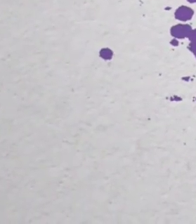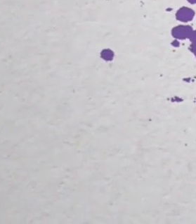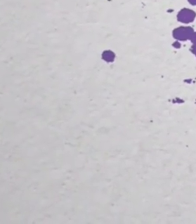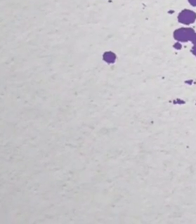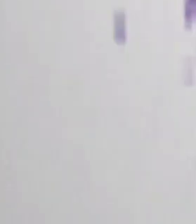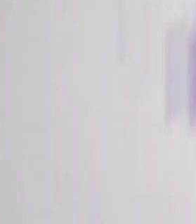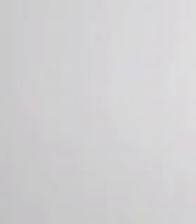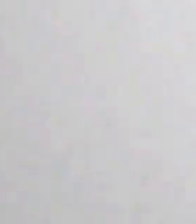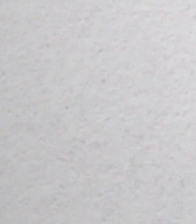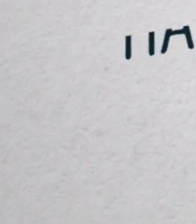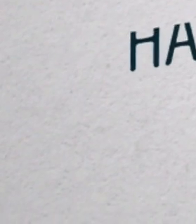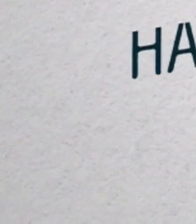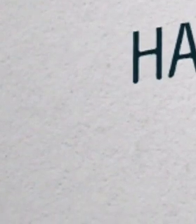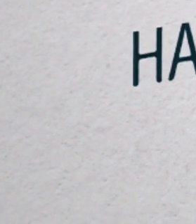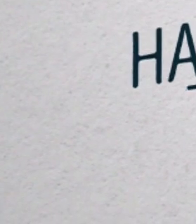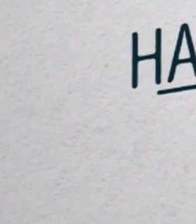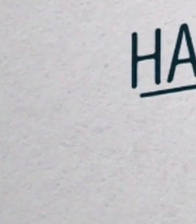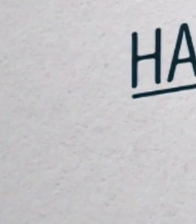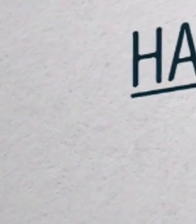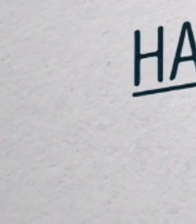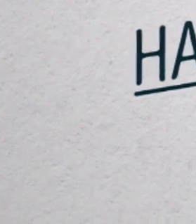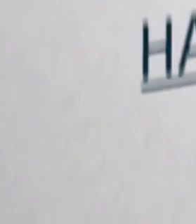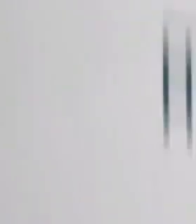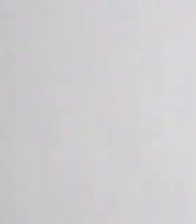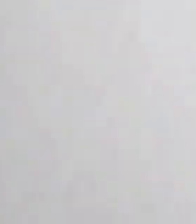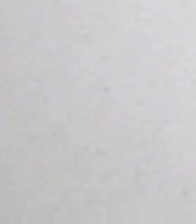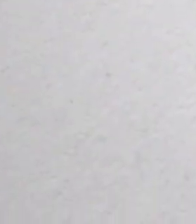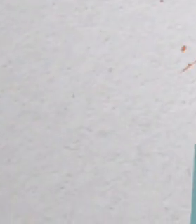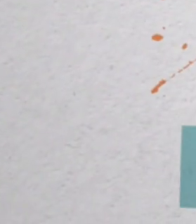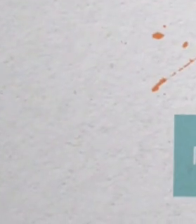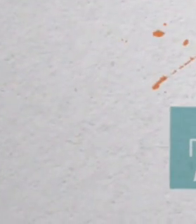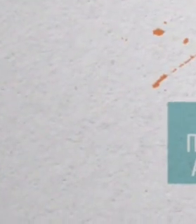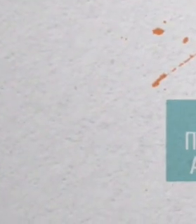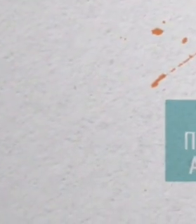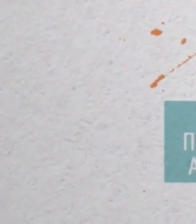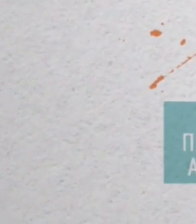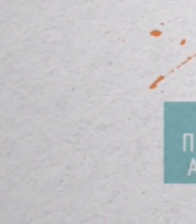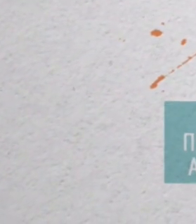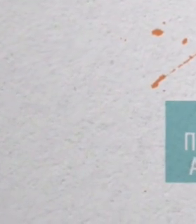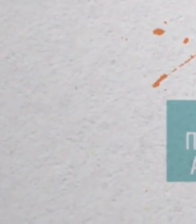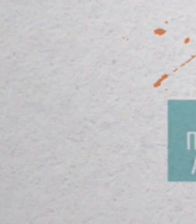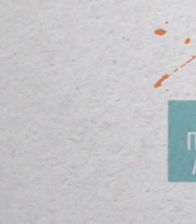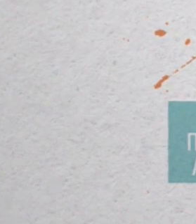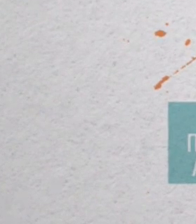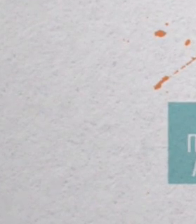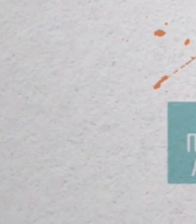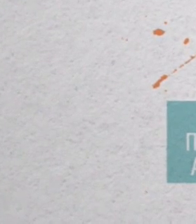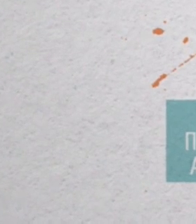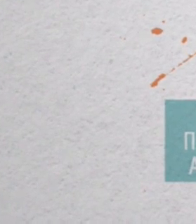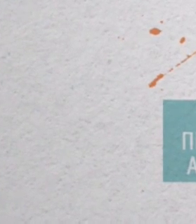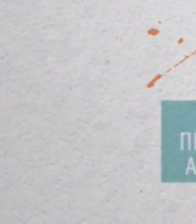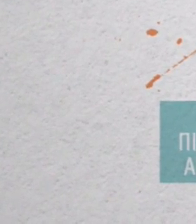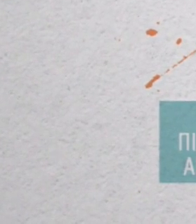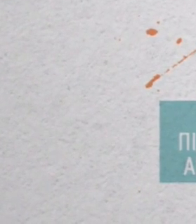законопроекту. Коли закон набуває чинності. Ухвалений текст закону невідкладно підписує президент